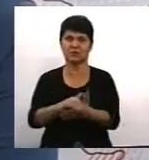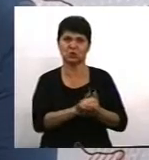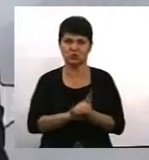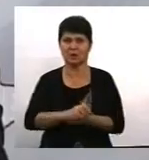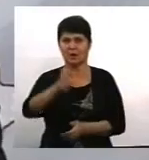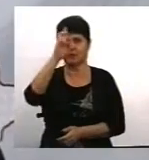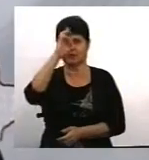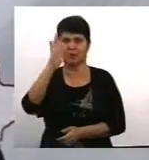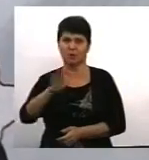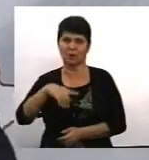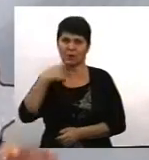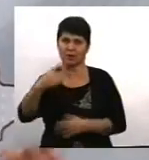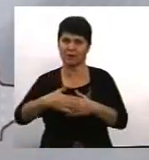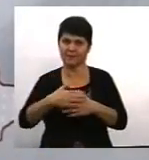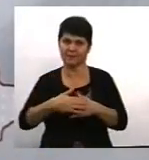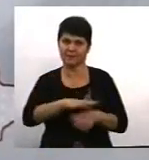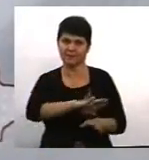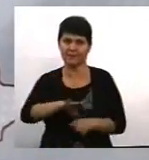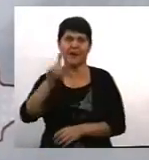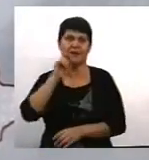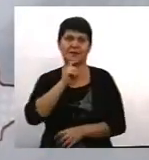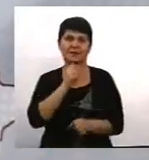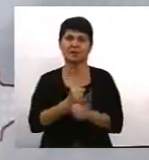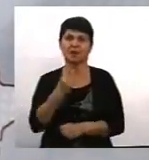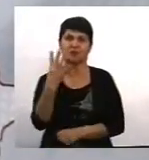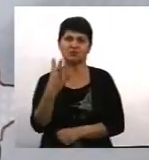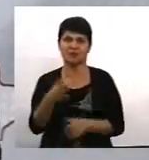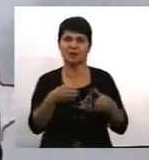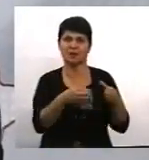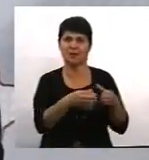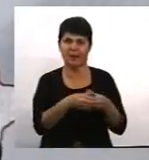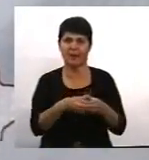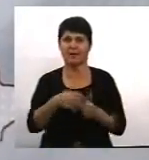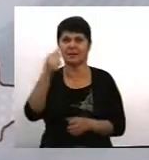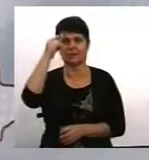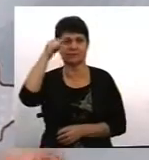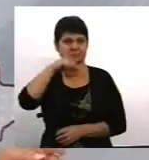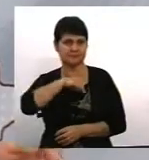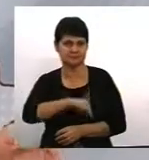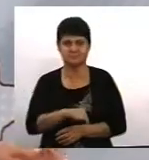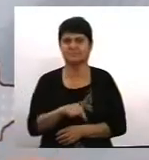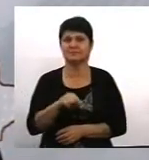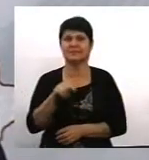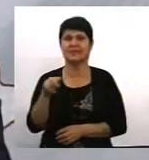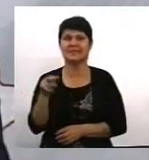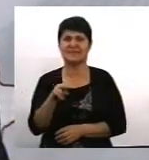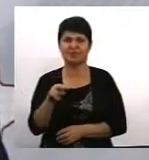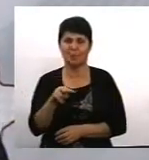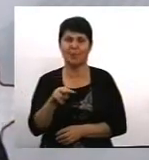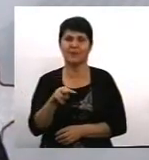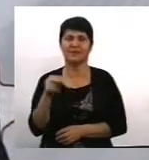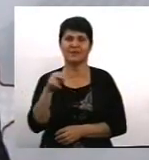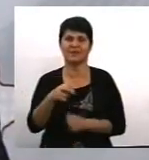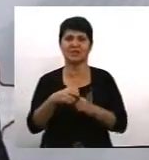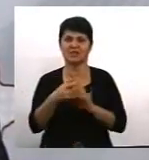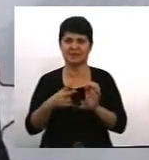На Вінничині вже працюють 4 бригади соціально-психологічної допомоги. За період з листопада 2017 року